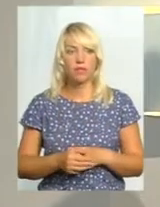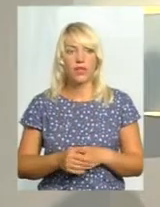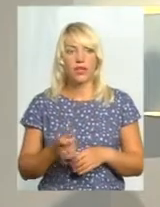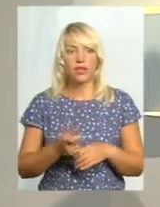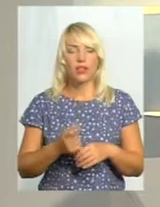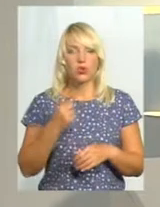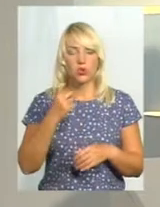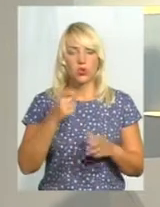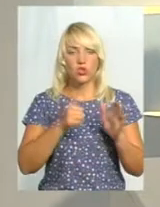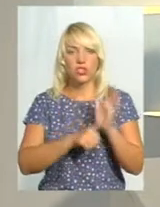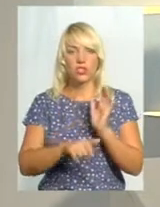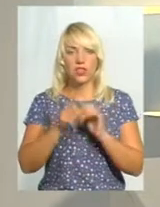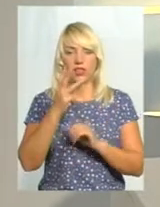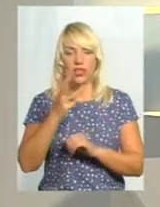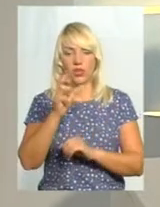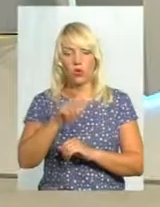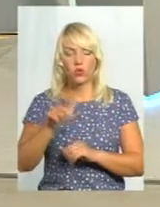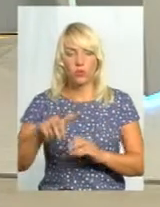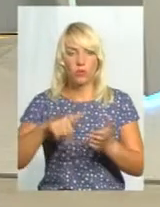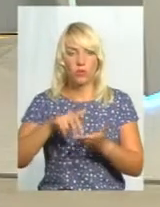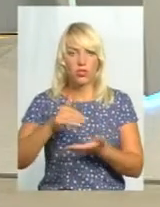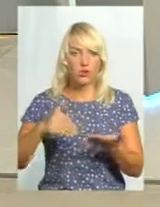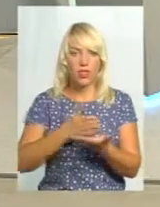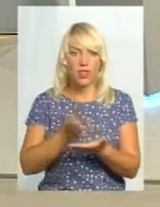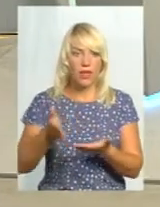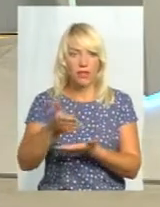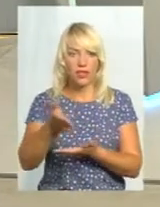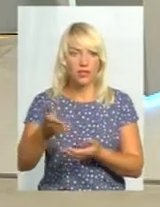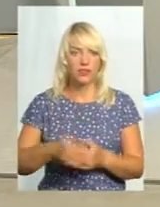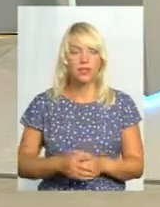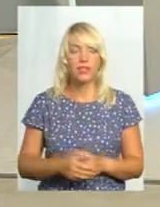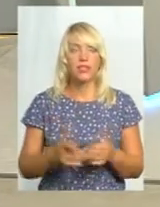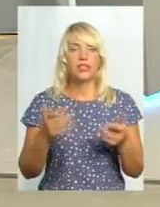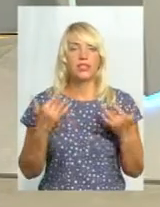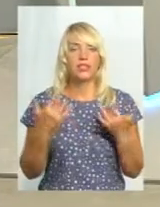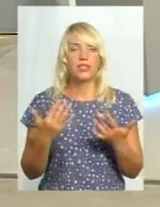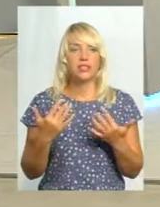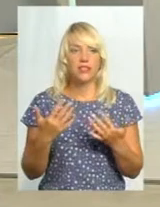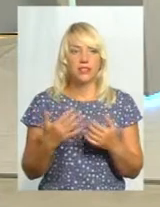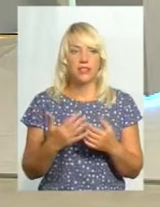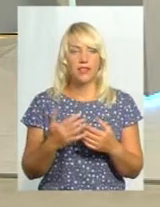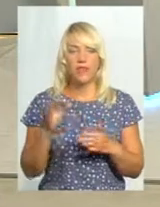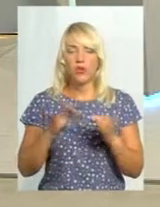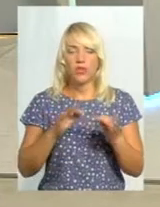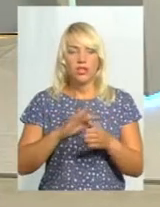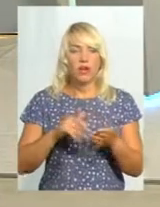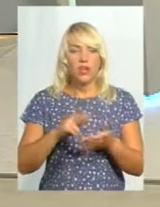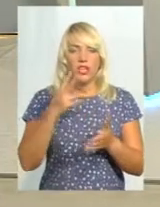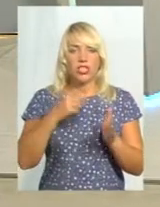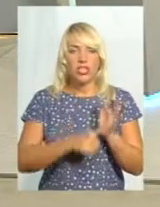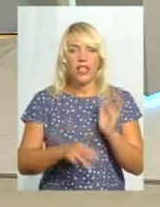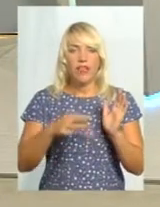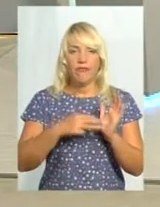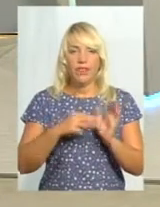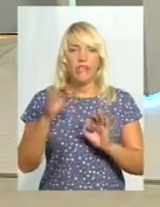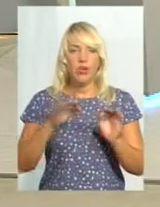пройшло сьогодні? 163 особи пройшло, в нас зафіксовано. І скільки, ще раз повторюю, відсоток не пройшов? 68%